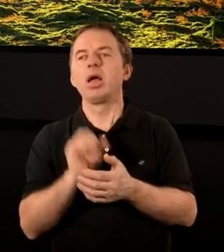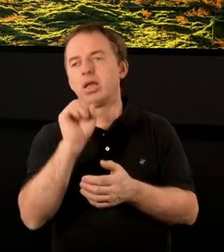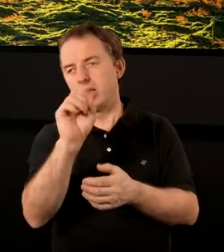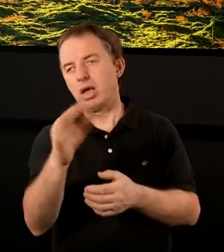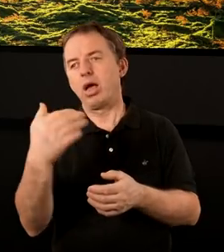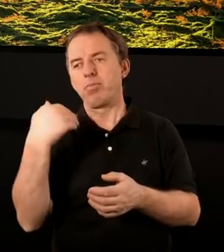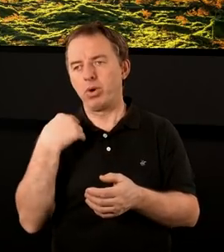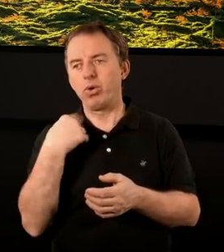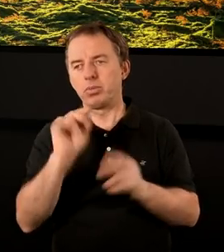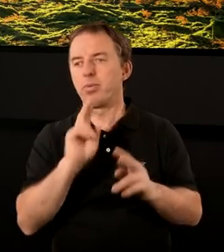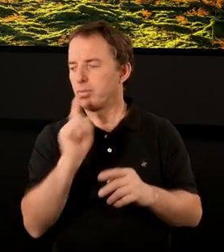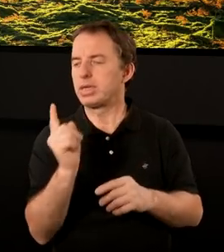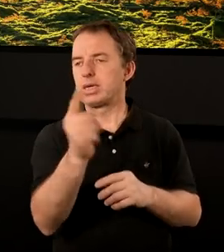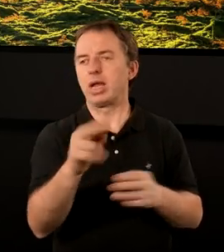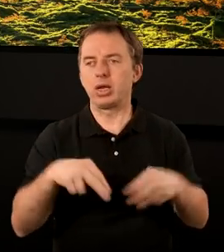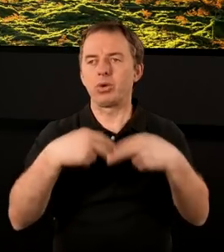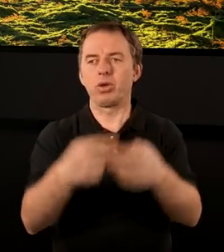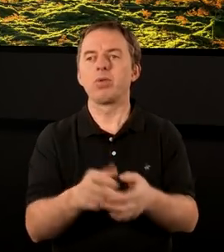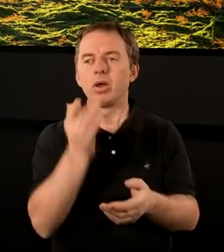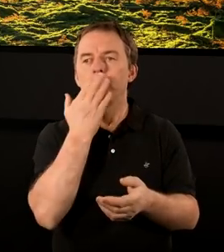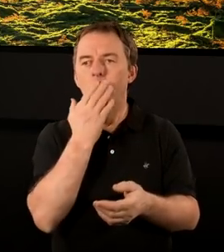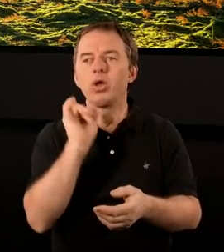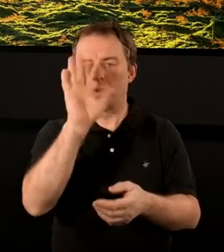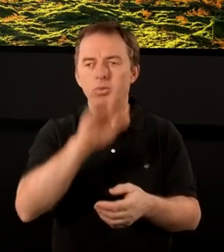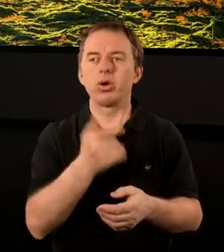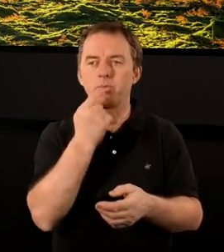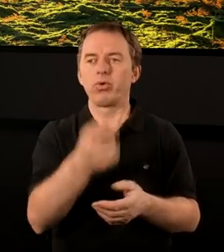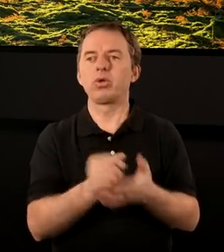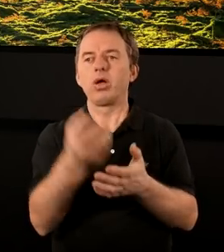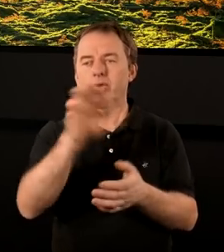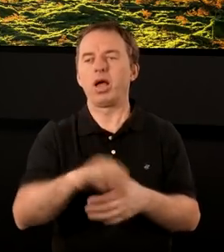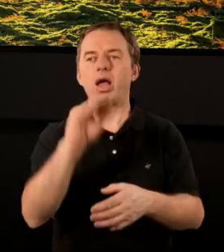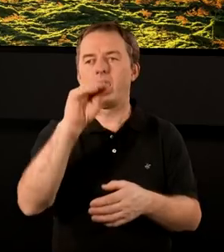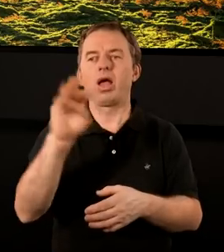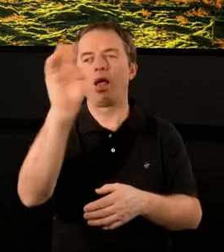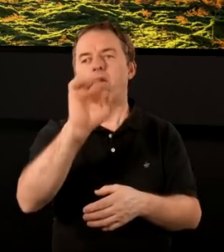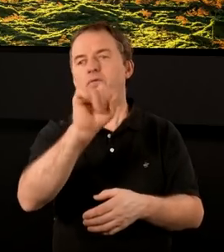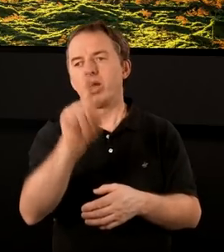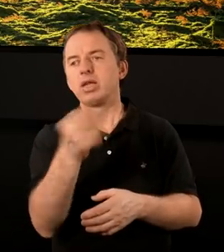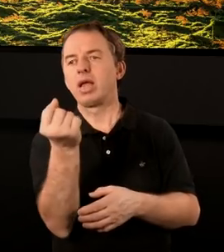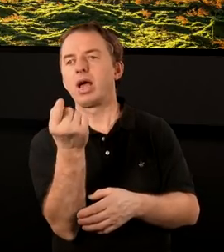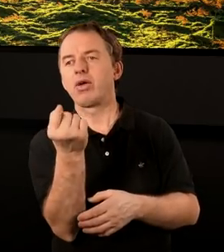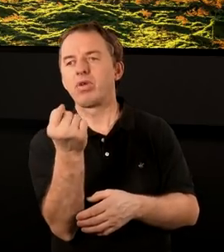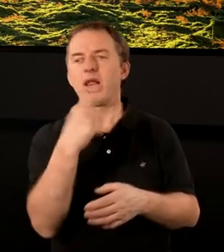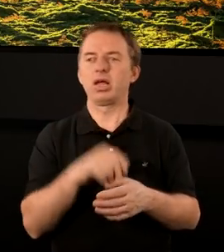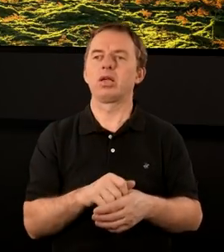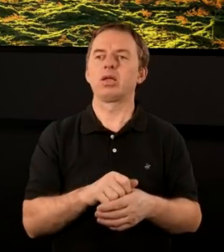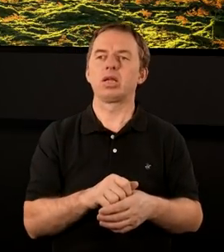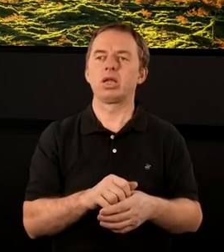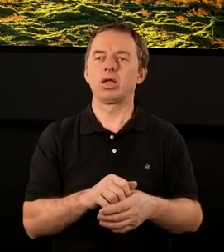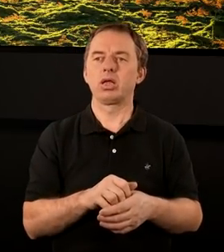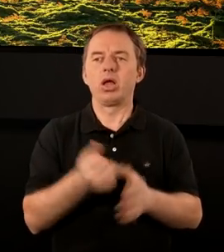I takie było na pewno pierwsze przesłanie, prawda? Za chwilę będziemy mówili, co Bóg na przykład mówi do zboru w Efezie. Ale to za chwilę.